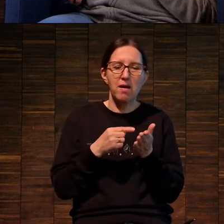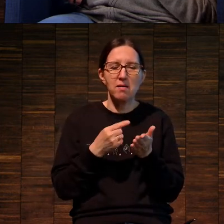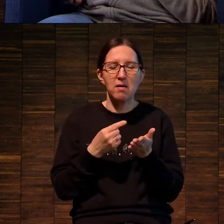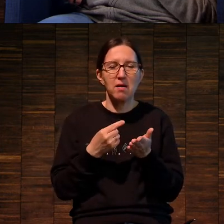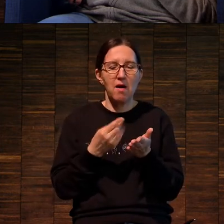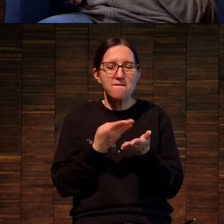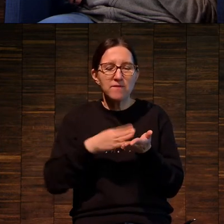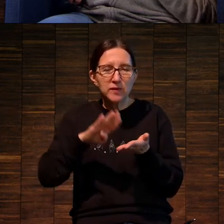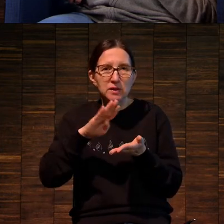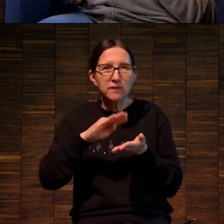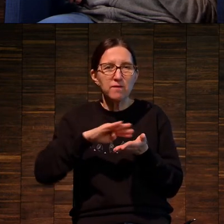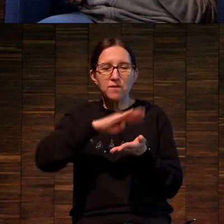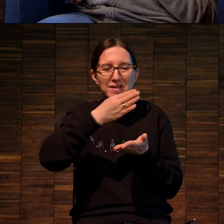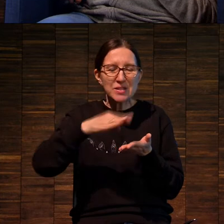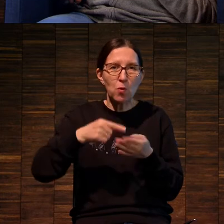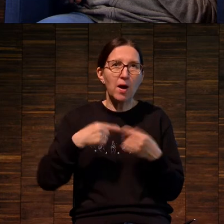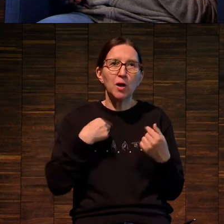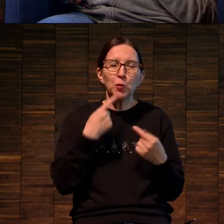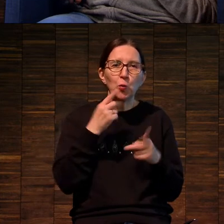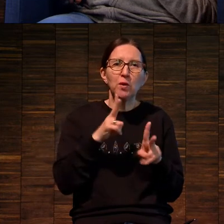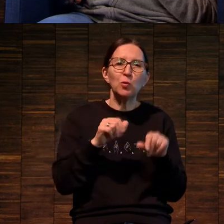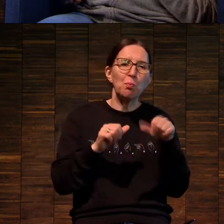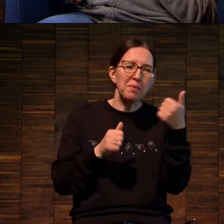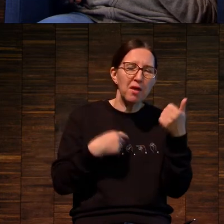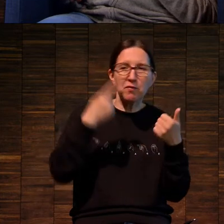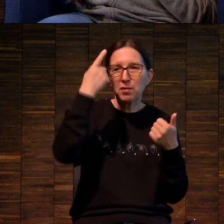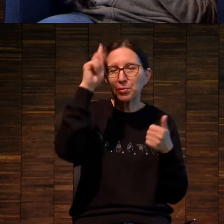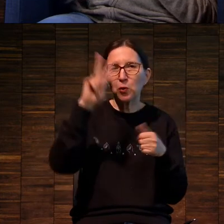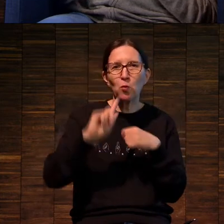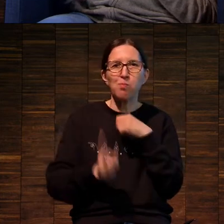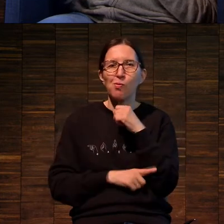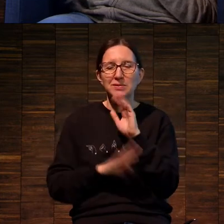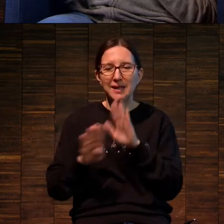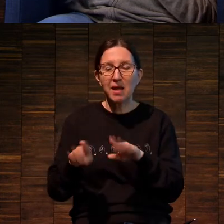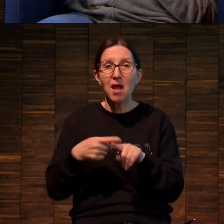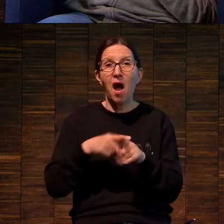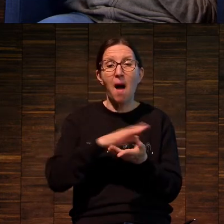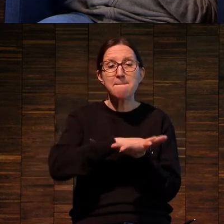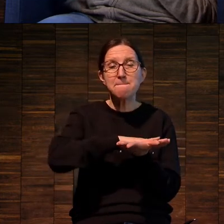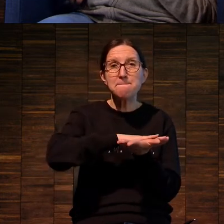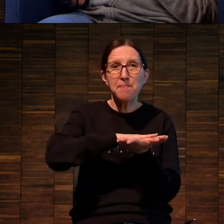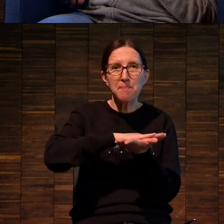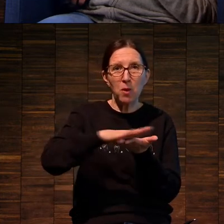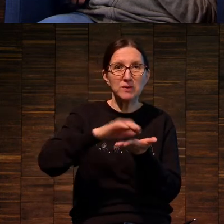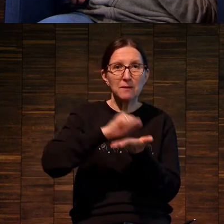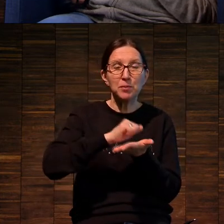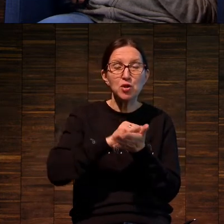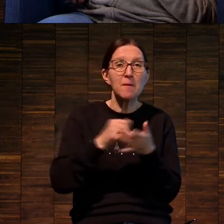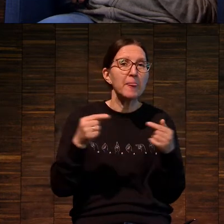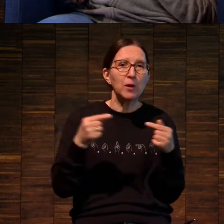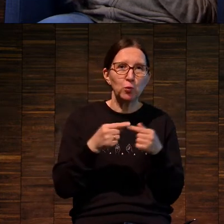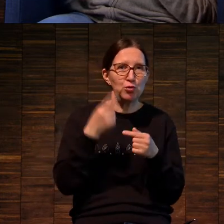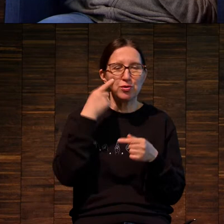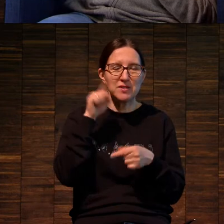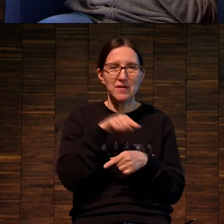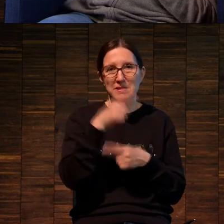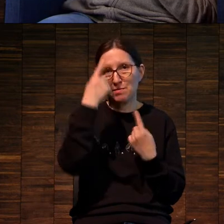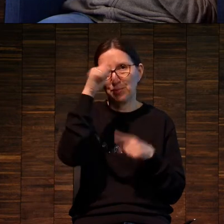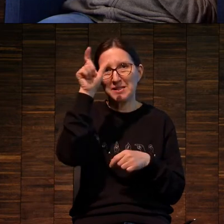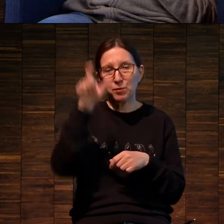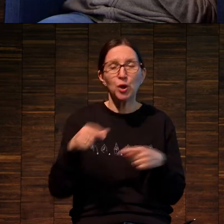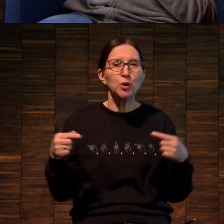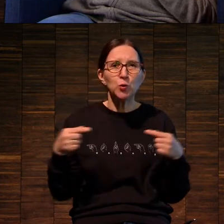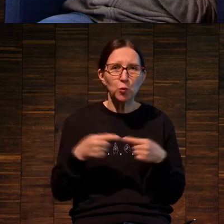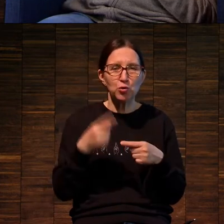знаем, откуда они пошли. Кто первый, кто в последний. То с плоской печатью точно известен ее изобретатель. Точно